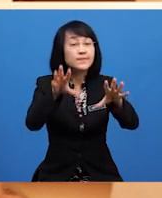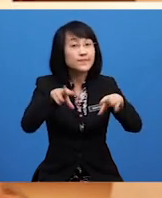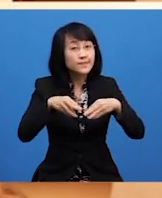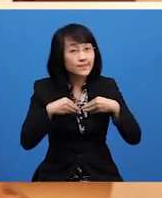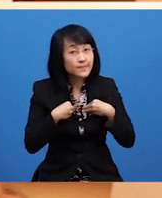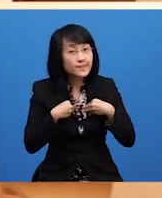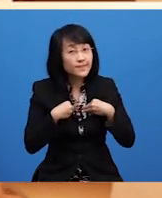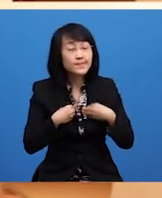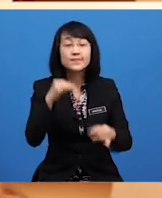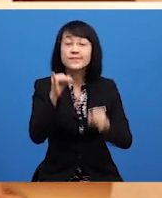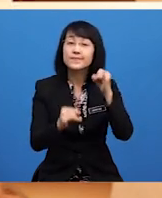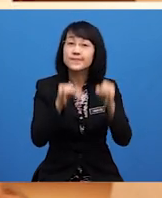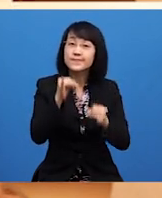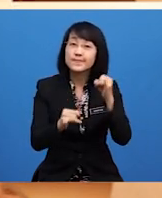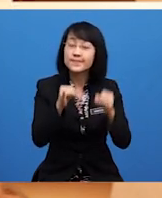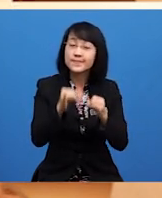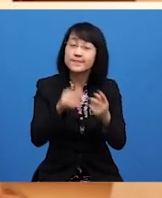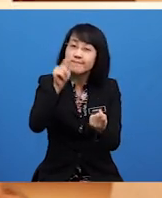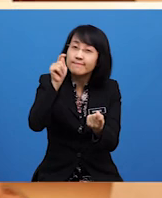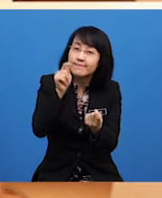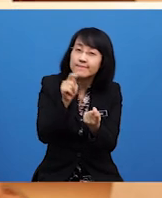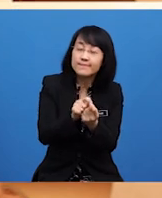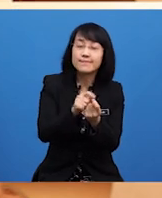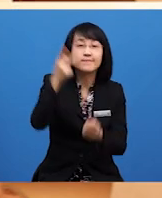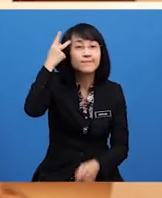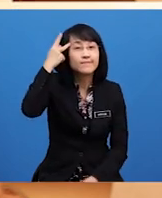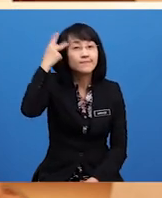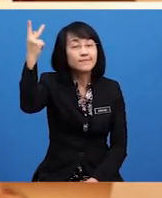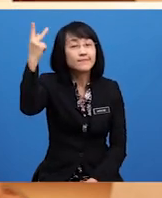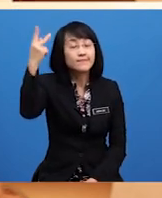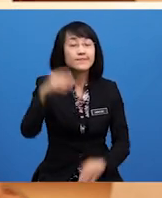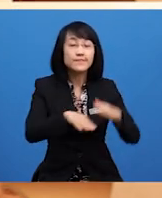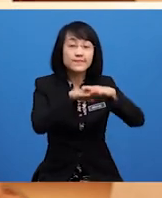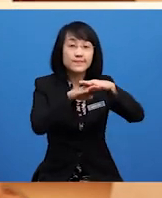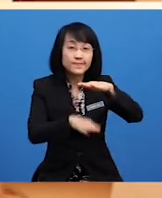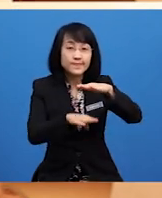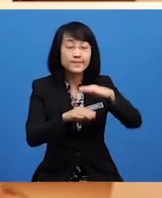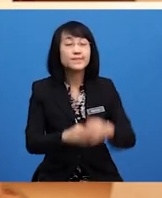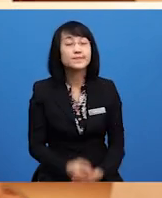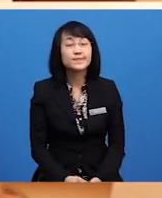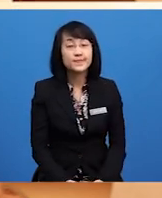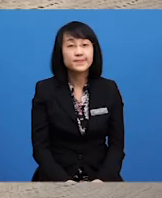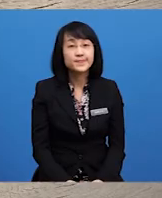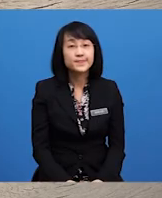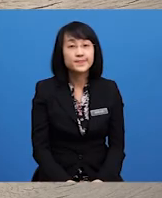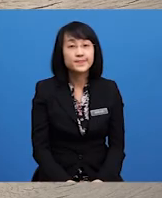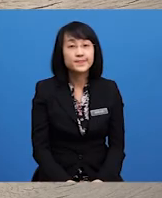Jika menepati konsep di bawah iaitu